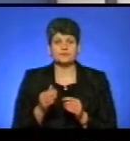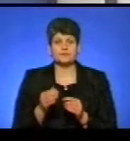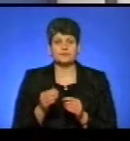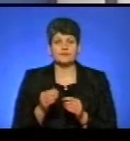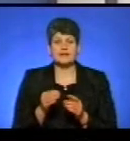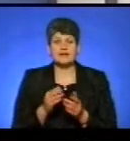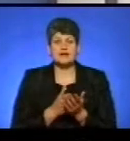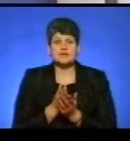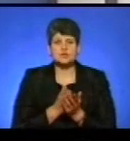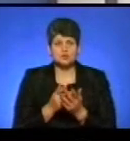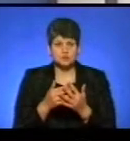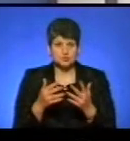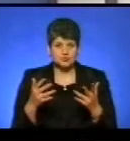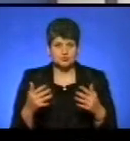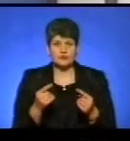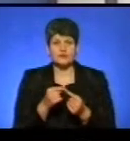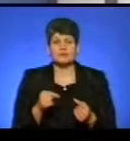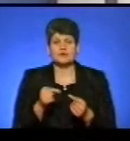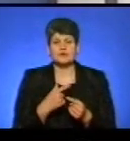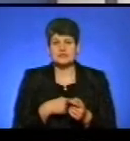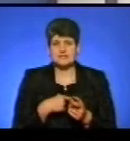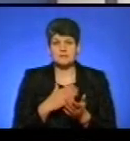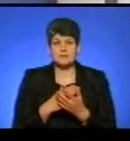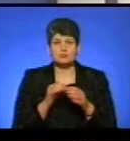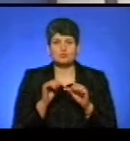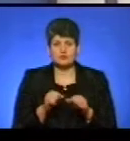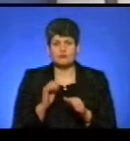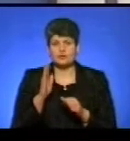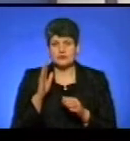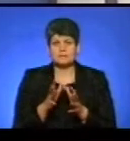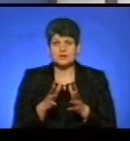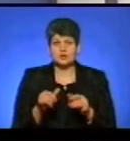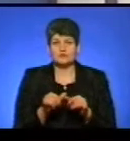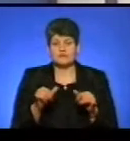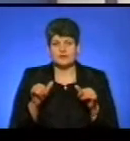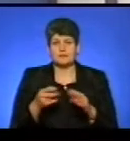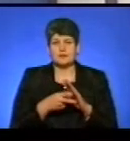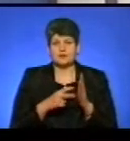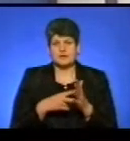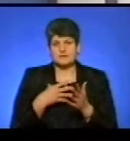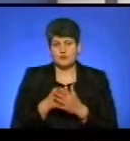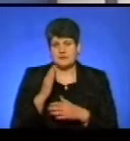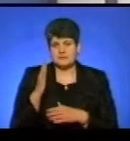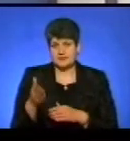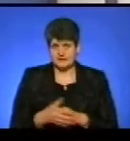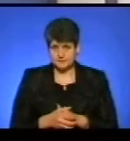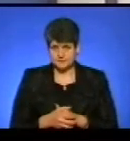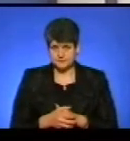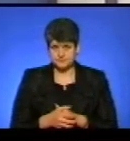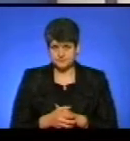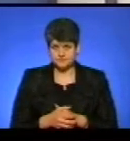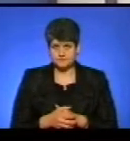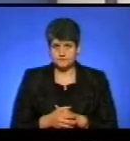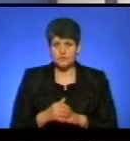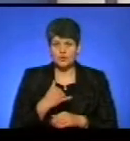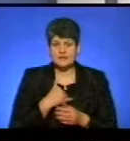на інфраструктуру, ну і відповідно для себе вони мають можливість вже в подальшому більше розвиватися, планувати свої перспективи і так далі. І в нас